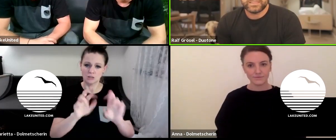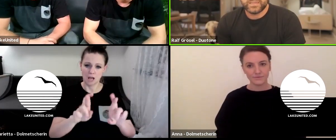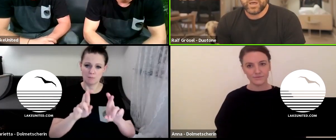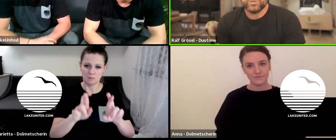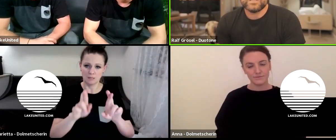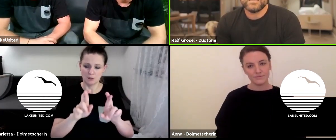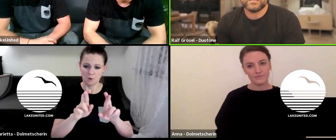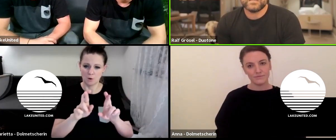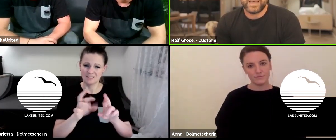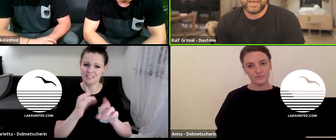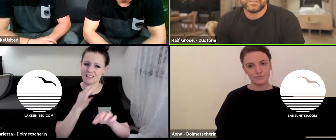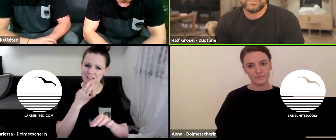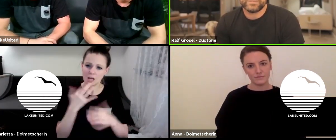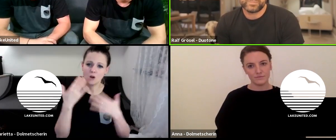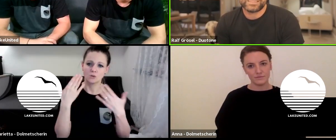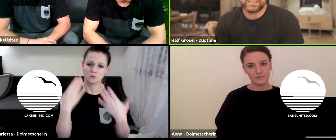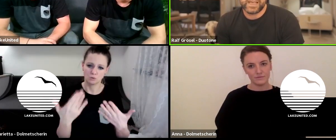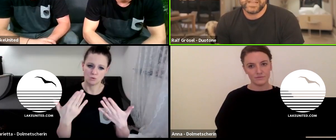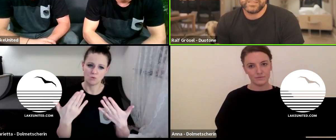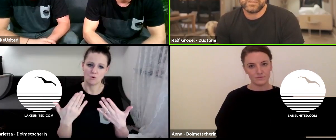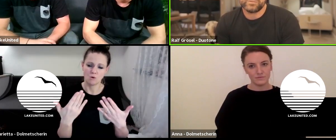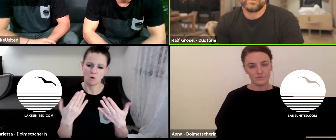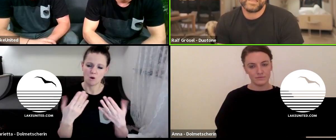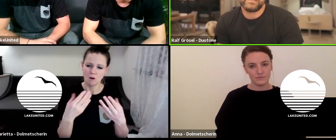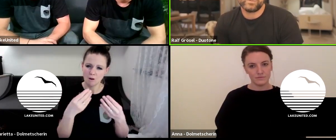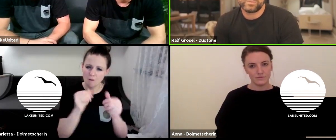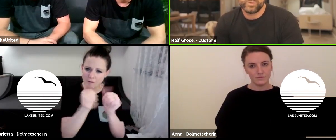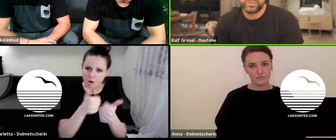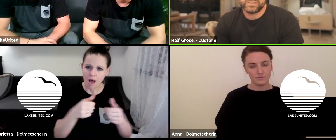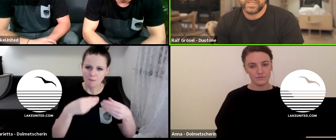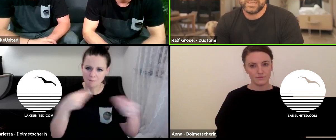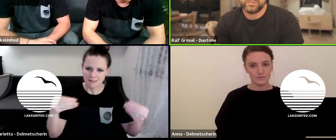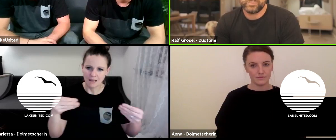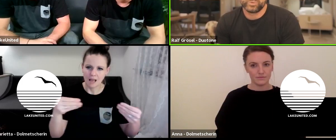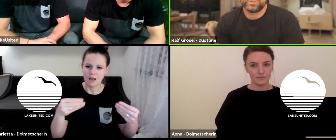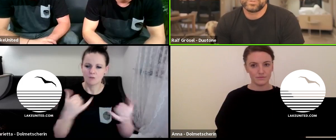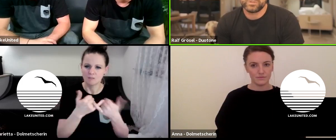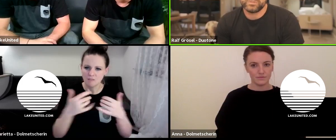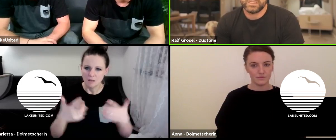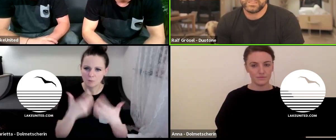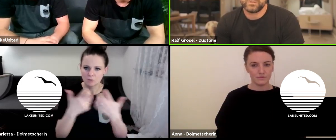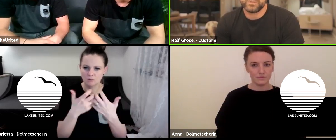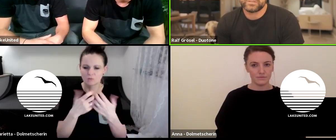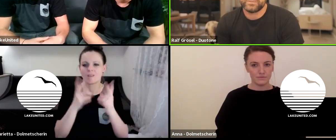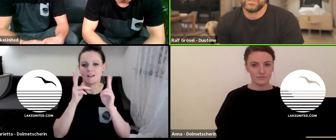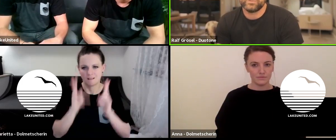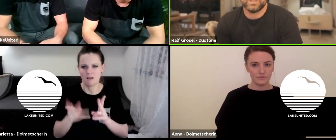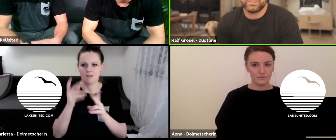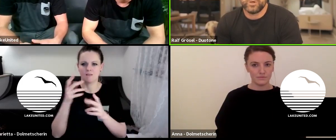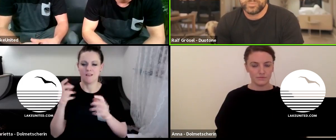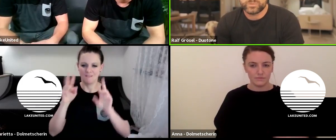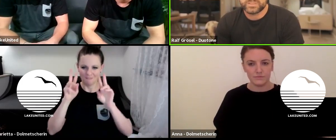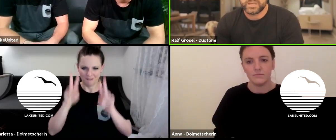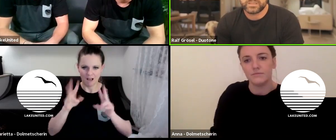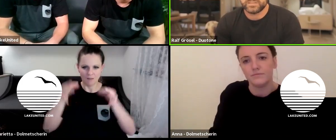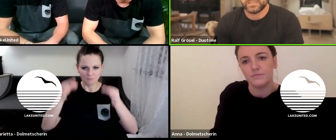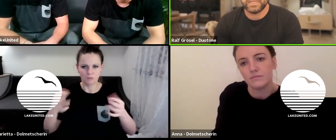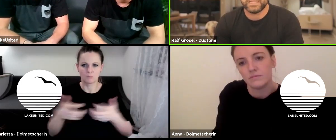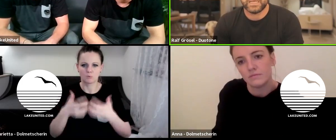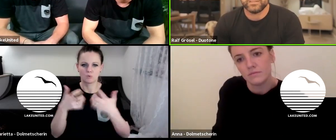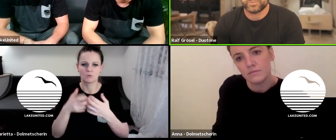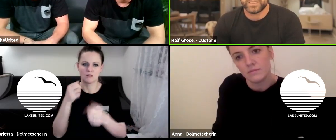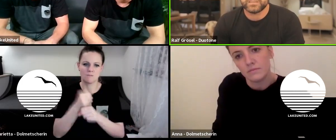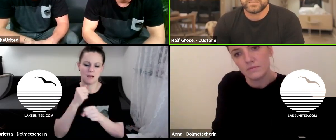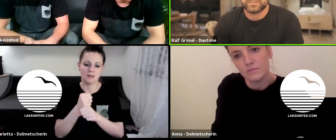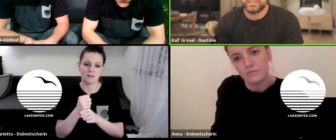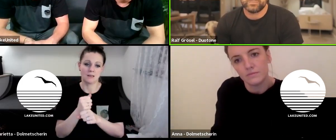genau diesen Arten von Materialien und Fertigungsmöglichkeiten, Produkte zu entwickeln. Und deswegen würde ich auch persönlich sagen, dass es